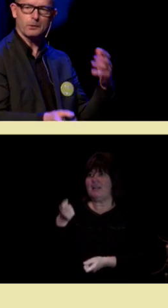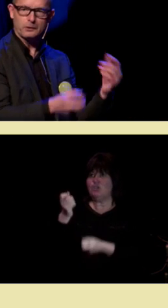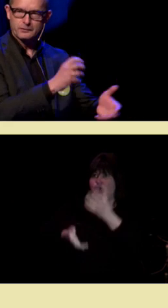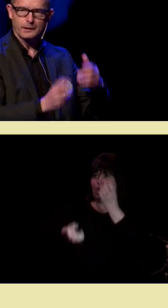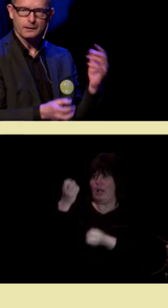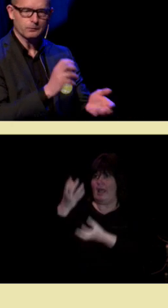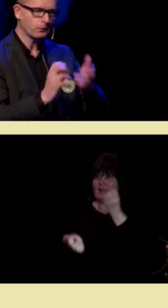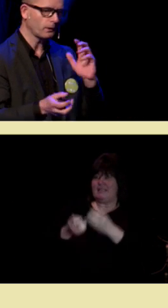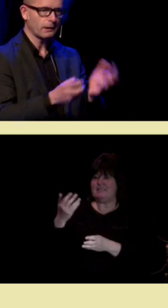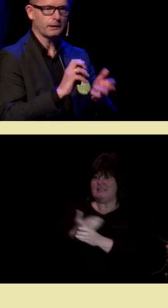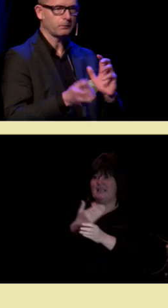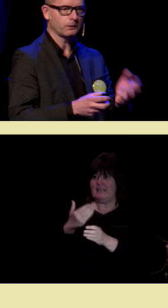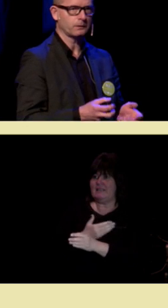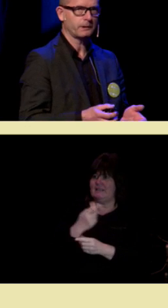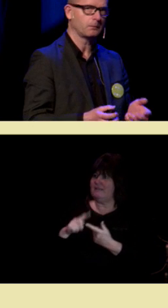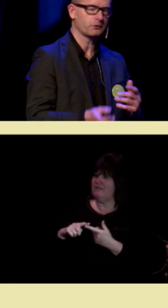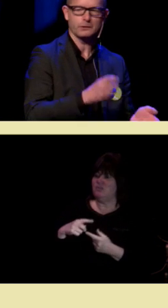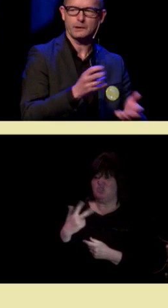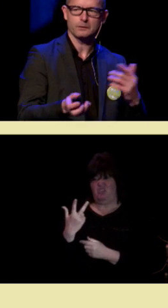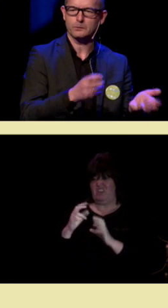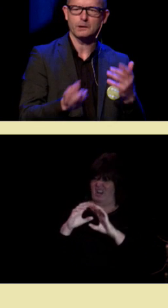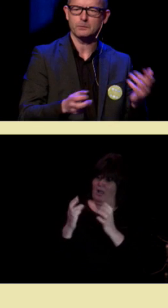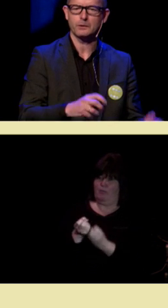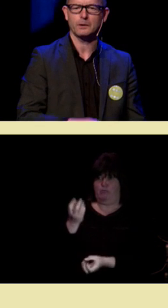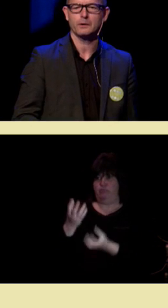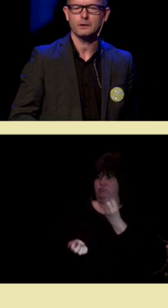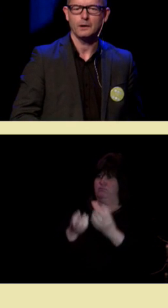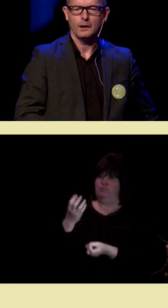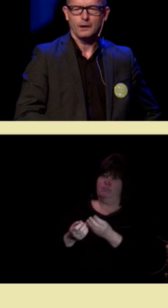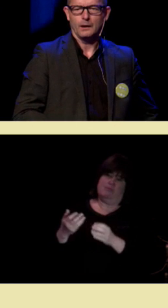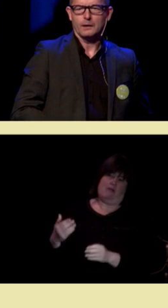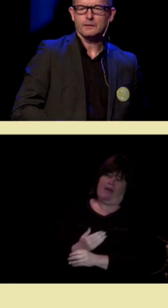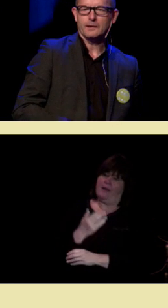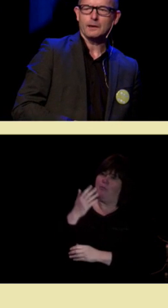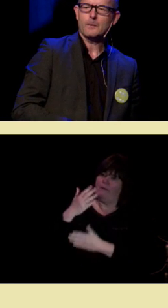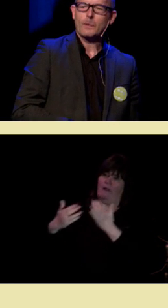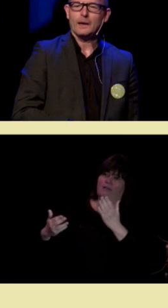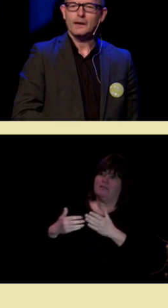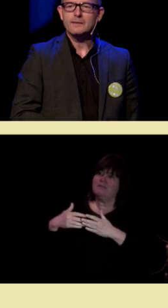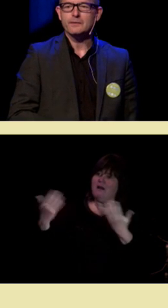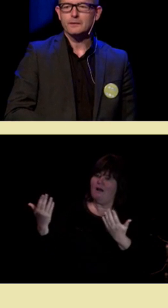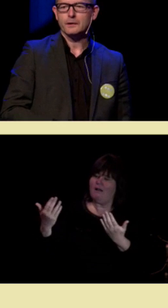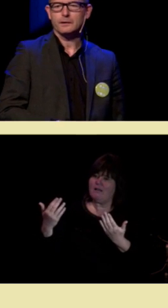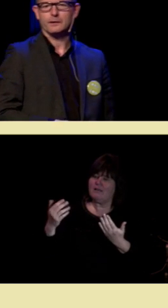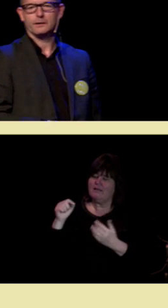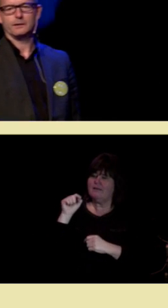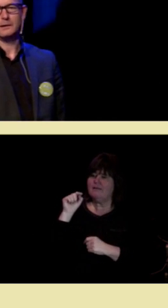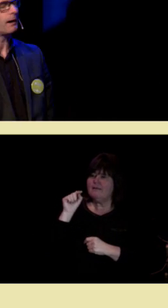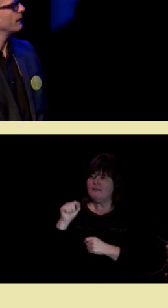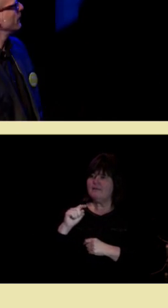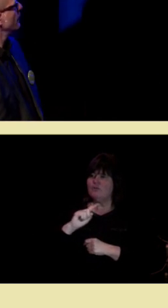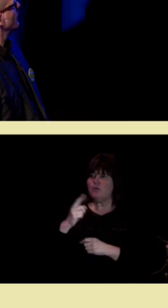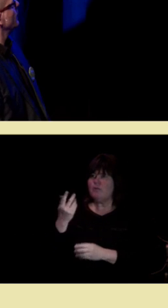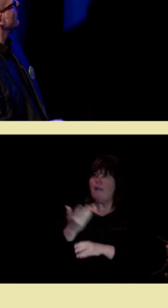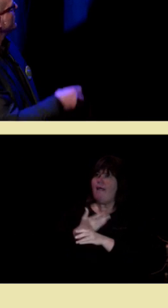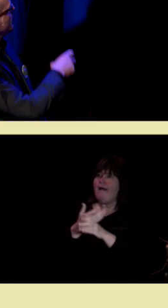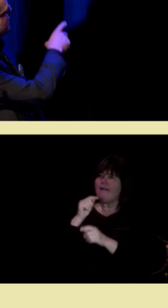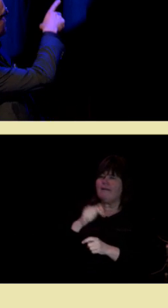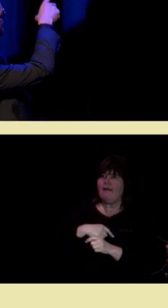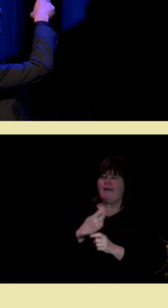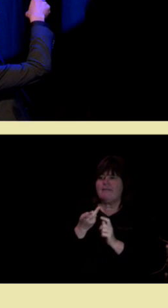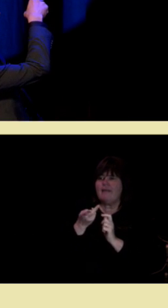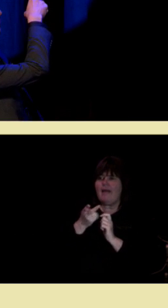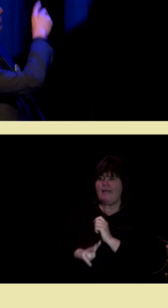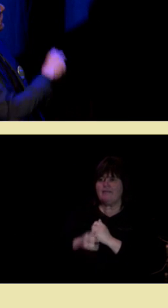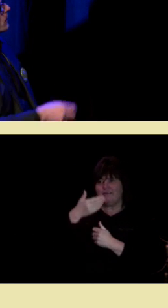treballstrening som du kan lære på, treballsjonglering som du kan lære på en halv dag. Det endrer hjernen i